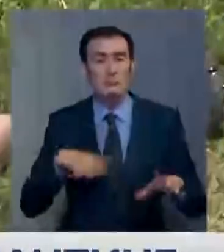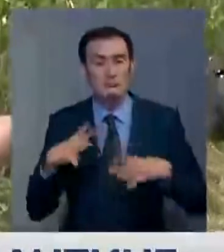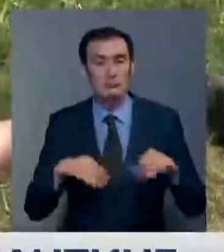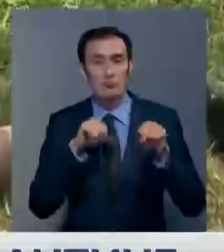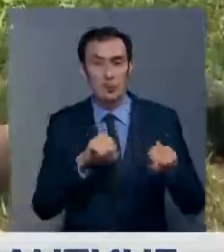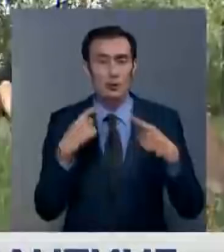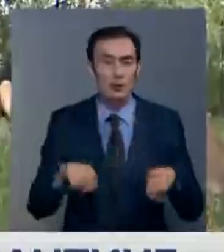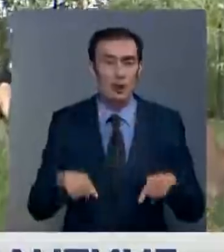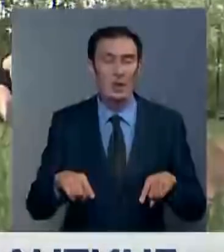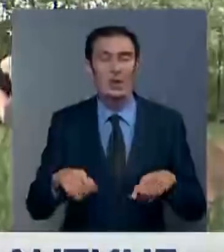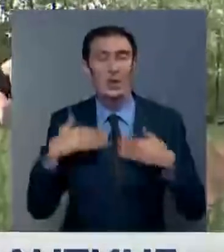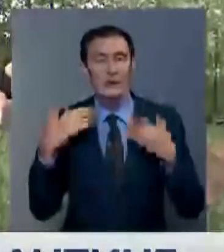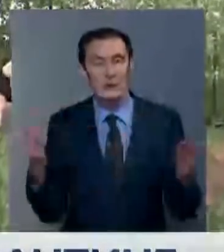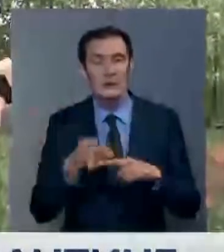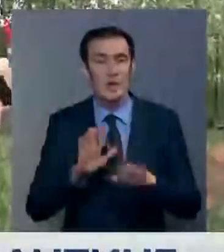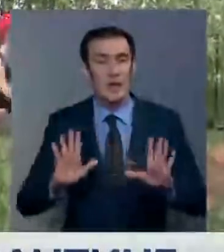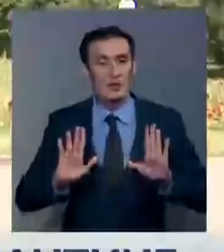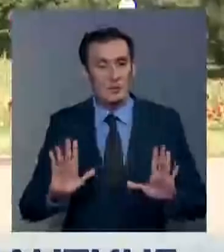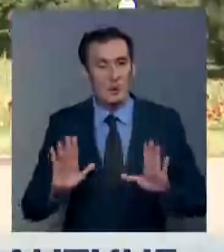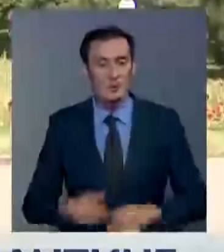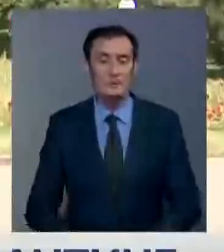другие растягиваются или отжимаются.